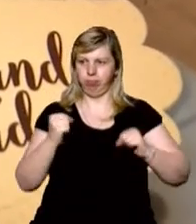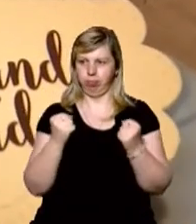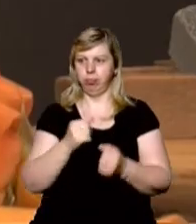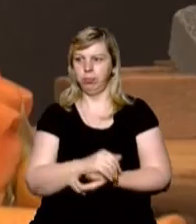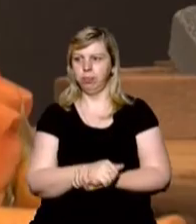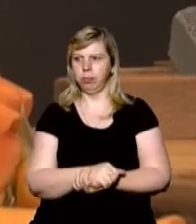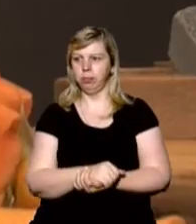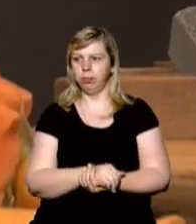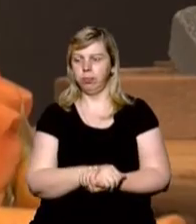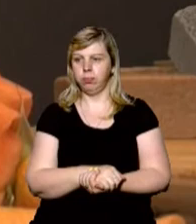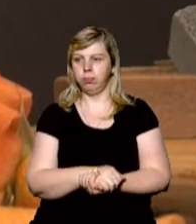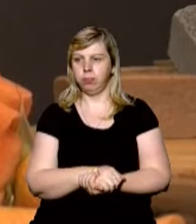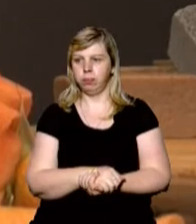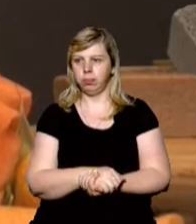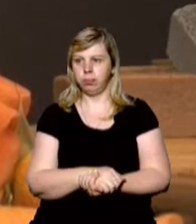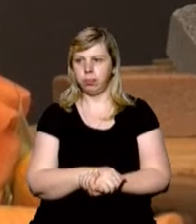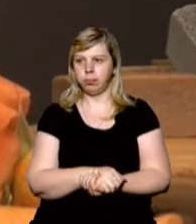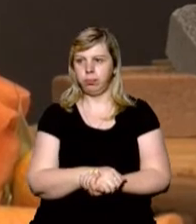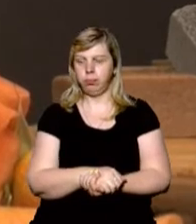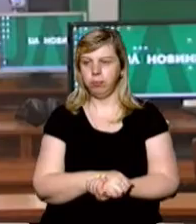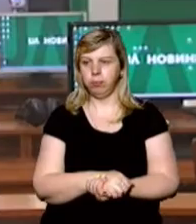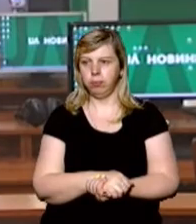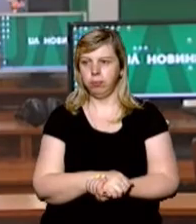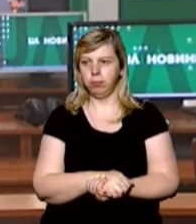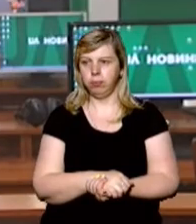Фуско, Валерій Міхліченко – новини на Суспільному.